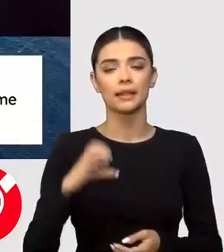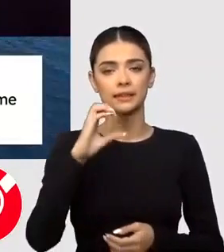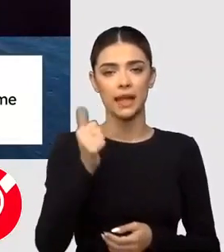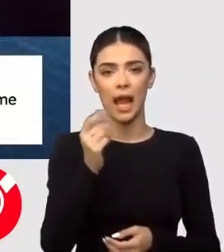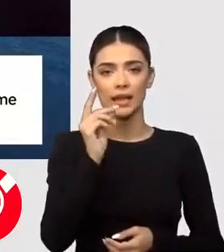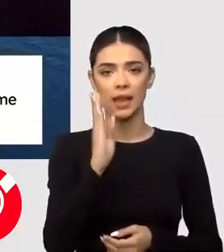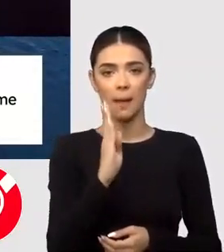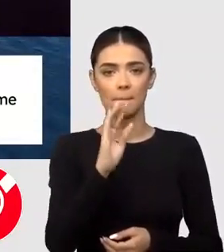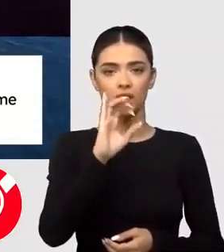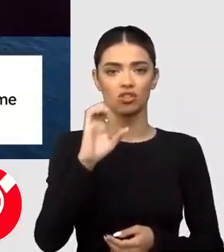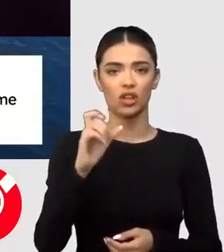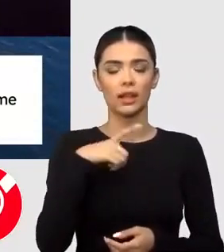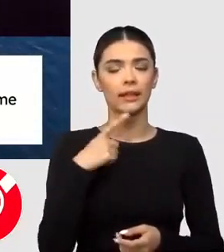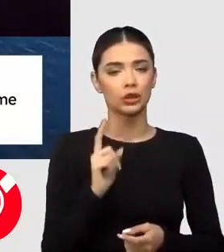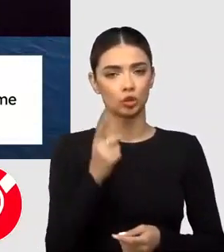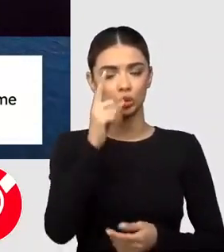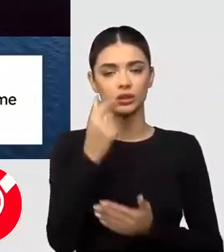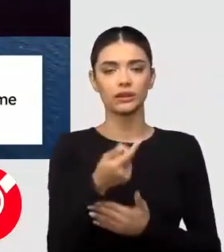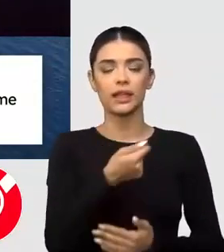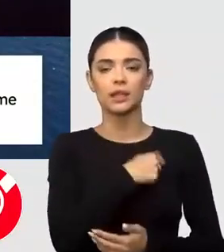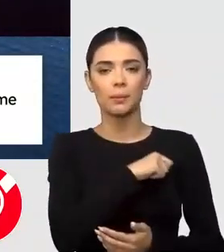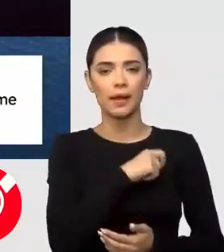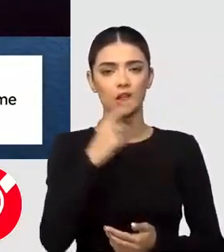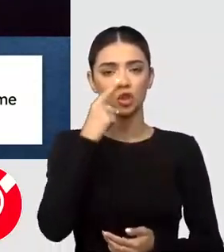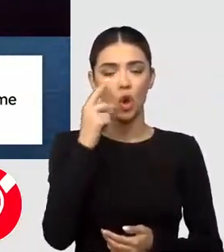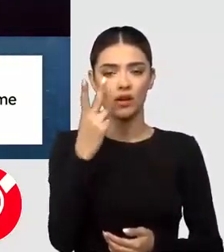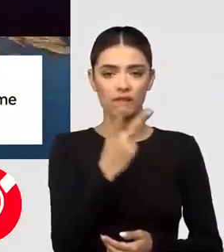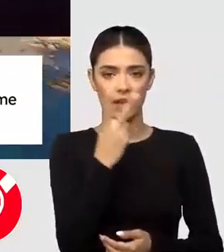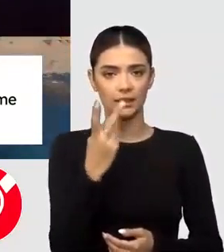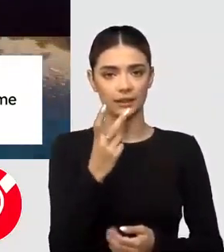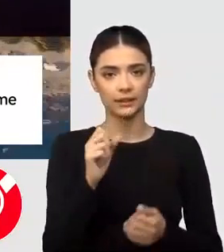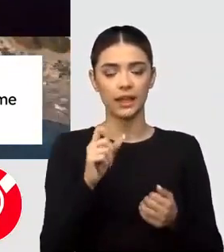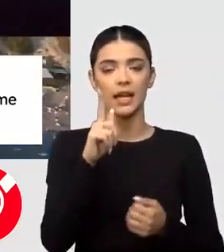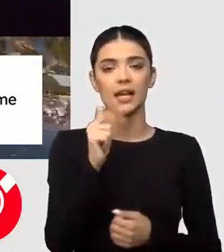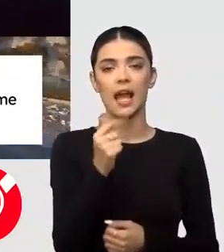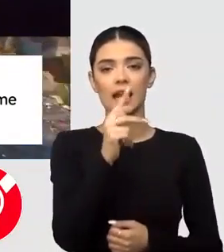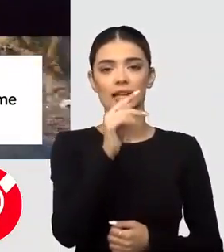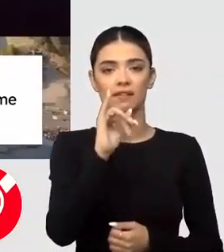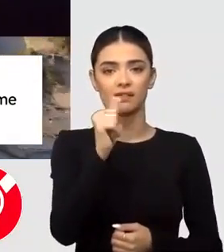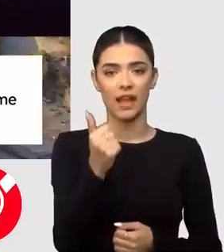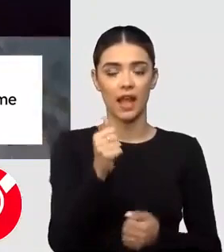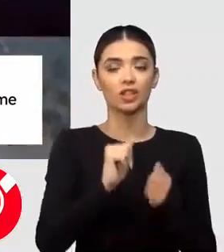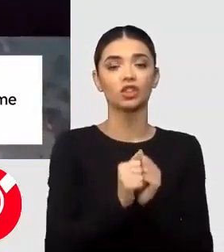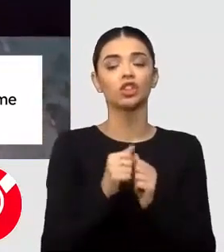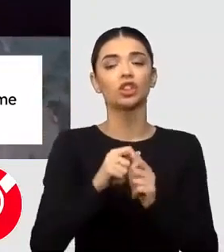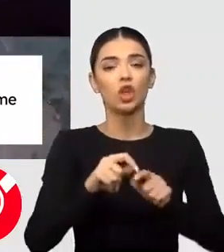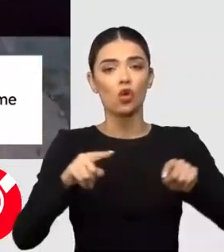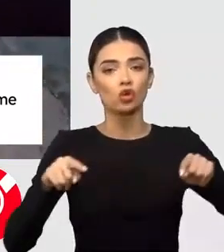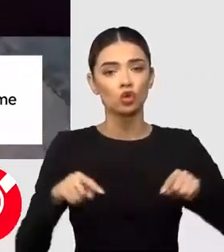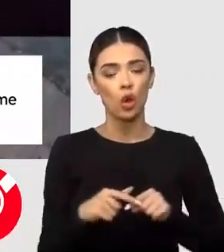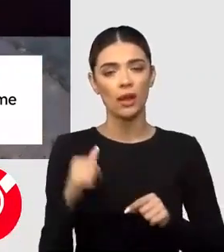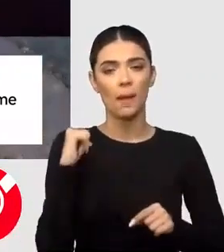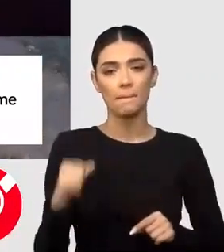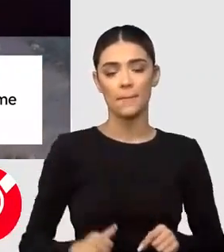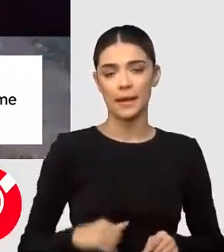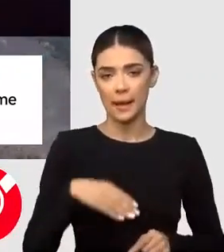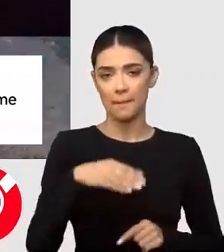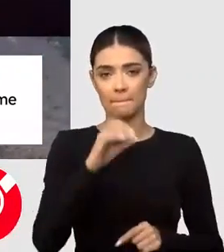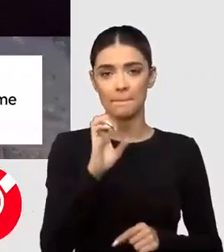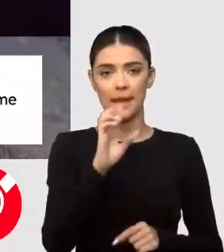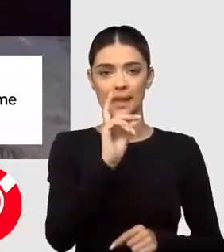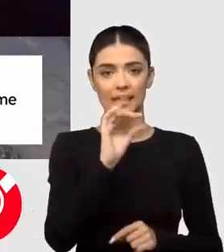colțul de sus al Spaniei, din nord-vest, Galicia și zona mediterană, zona Mării Mediterană, zona